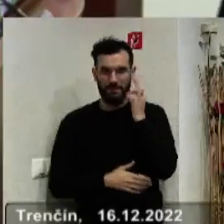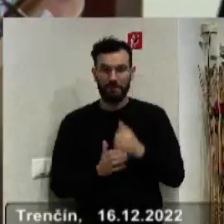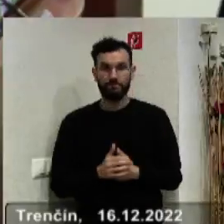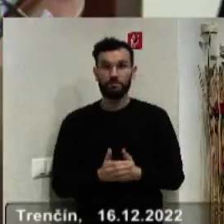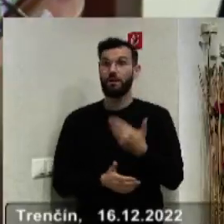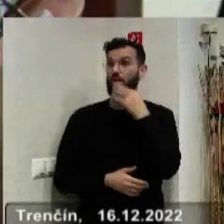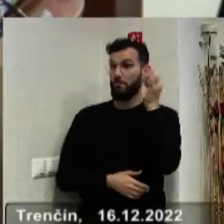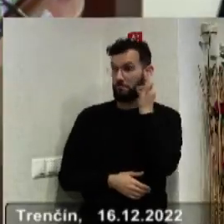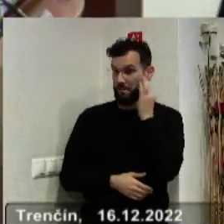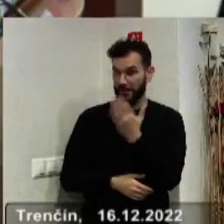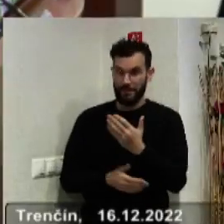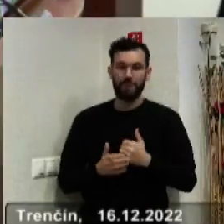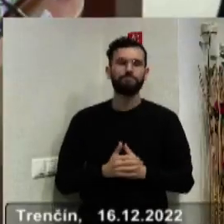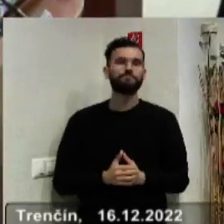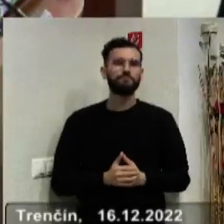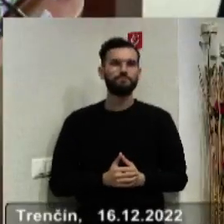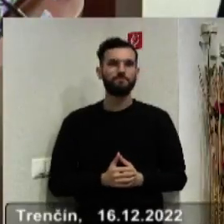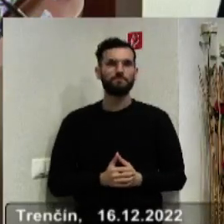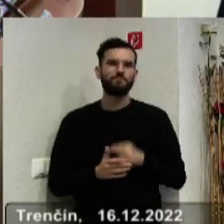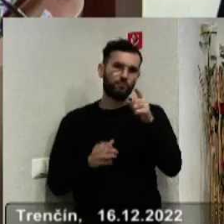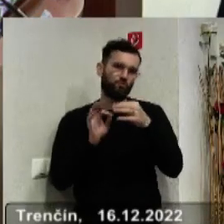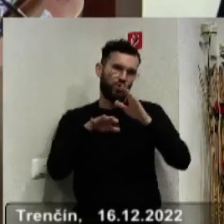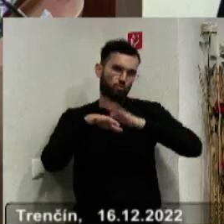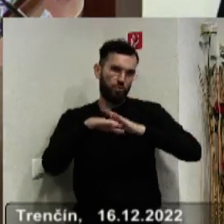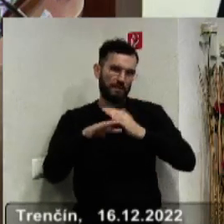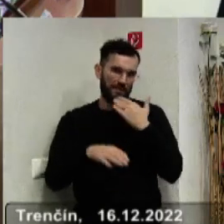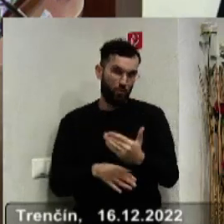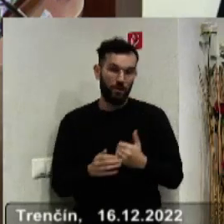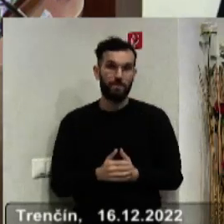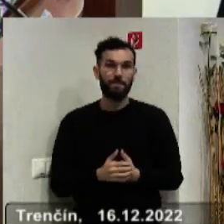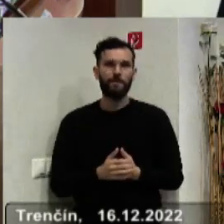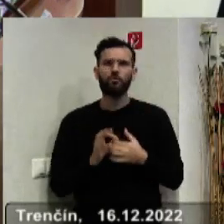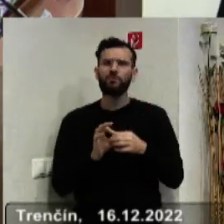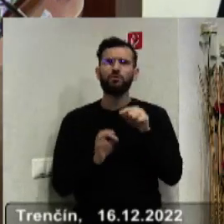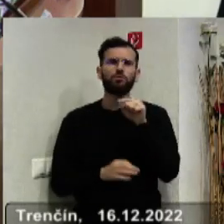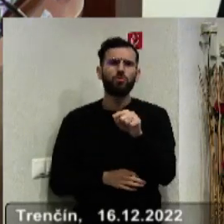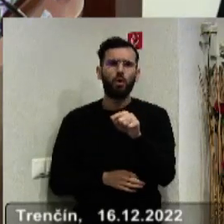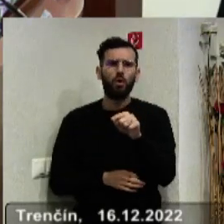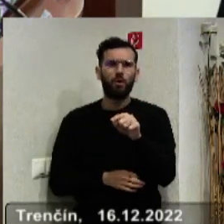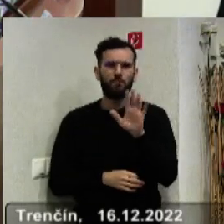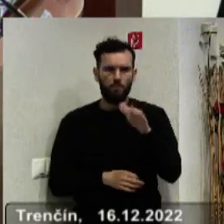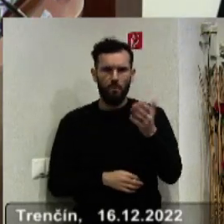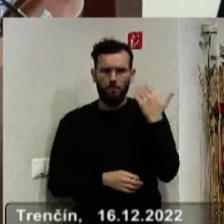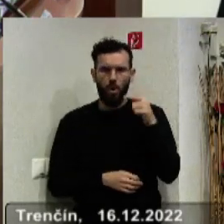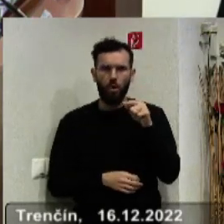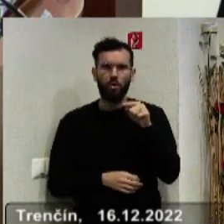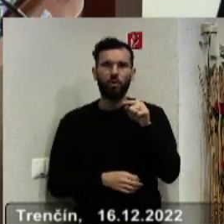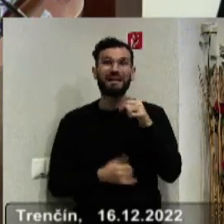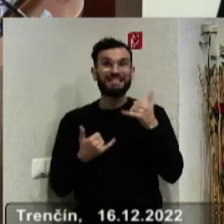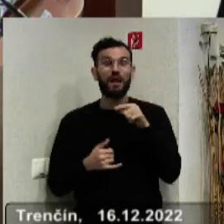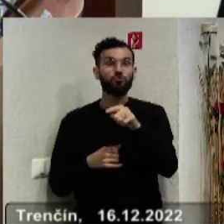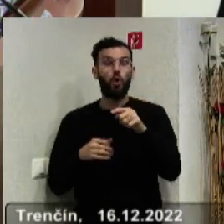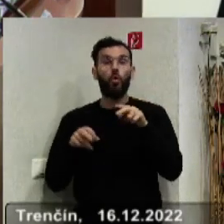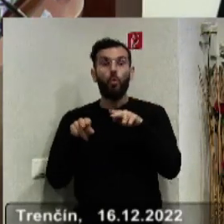Ďakujem pekne pani poslankyňa za toto praktické upozornenie. Takže dokedy to bolo do 30 dní nový? útor.